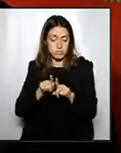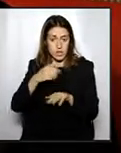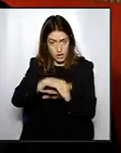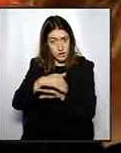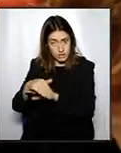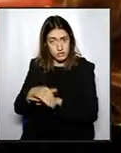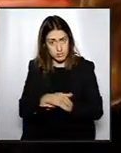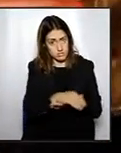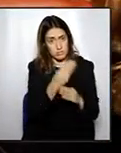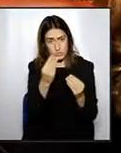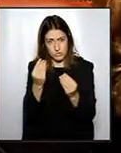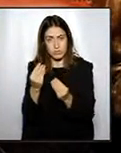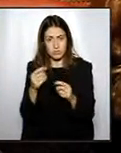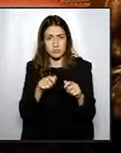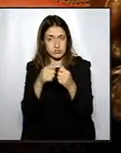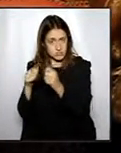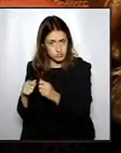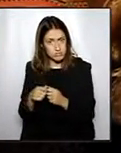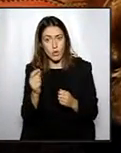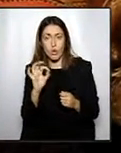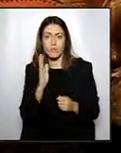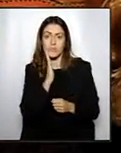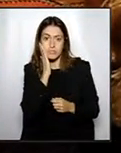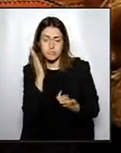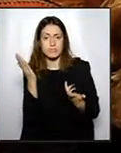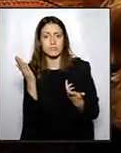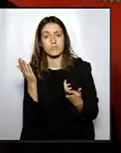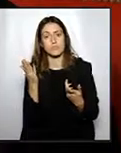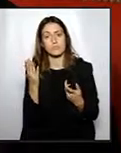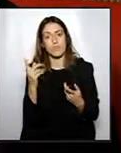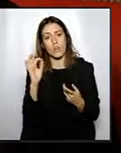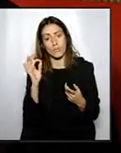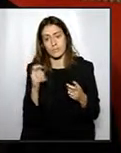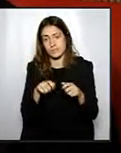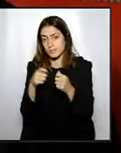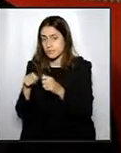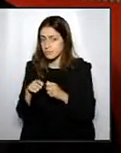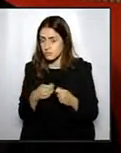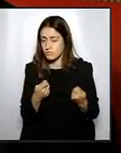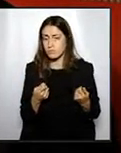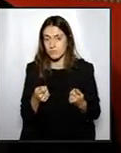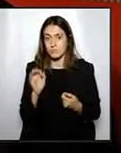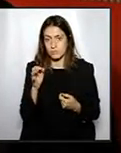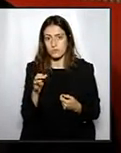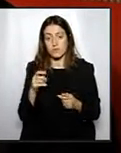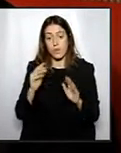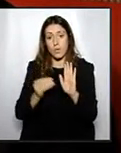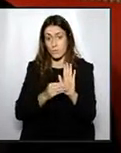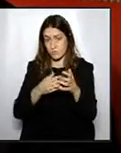carrers que pateixen un dèficit urbanístic o que presenten diferents desperfectes. Tanmateixi, com diu la moció, la